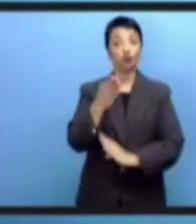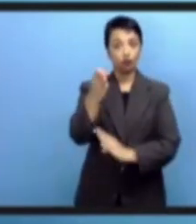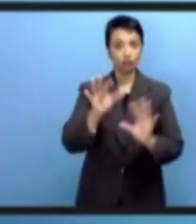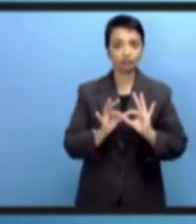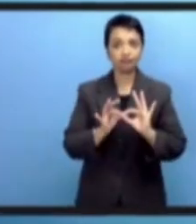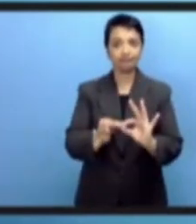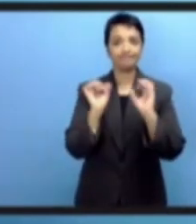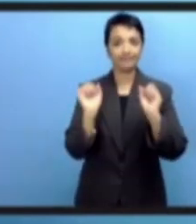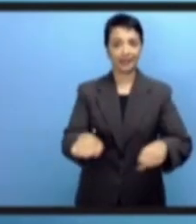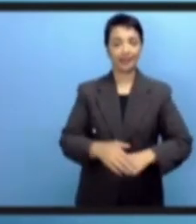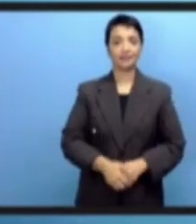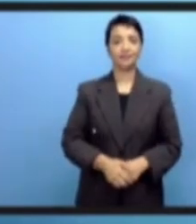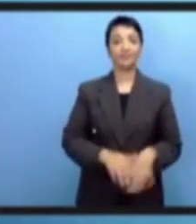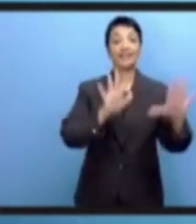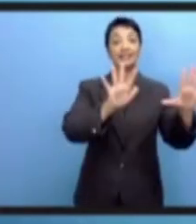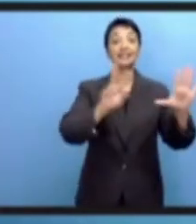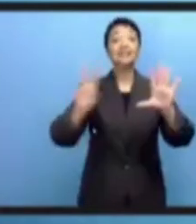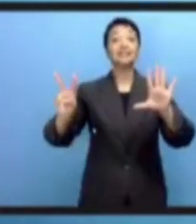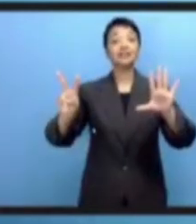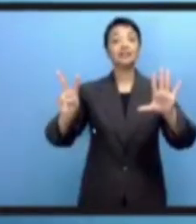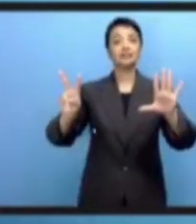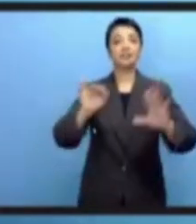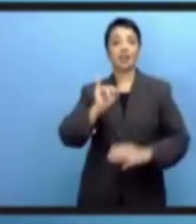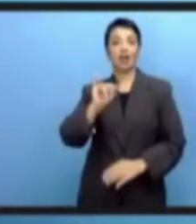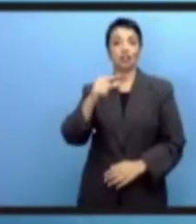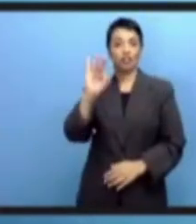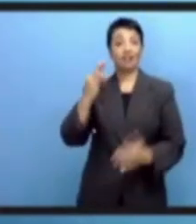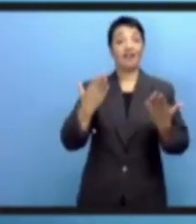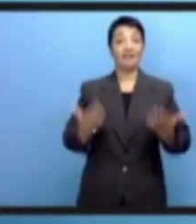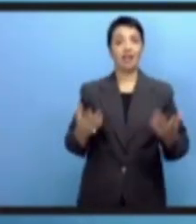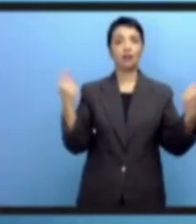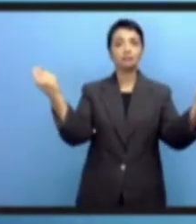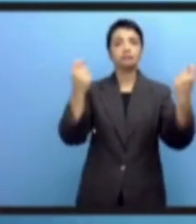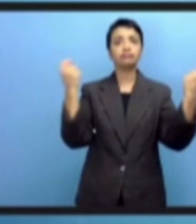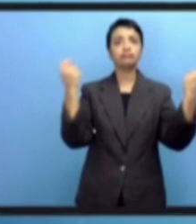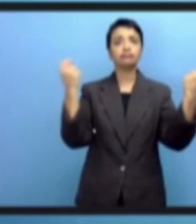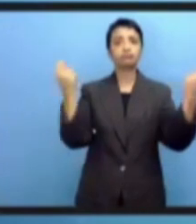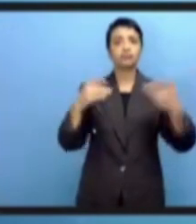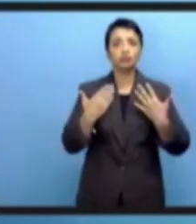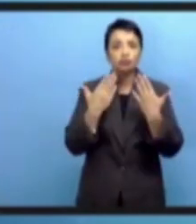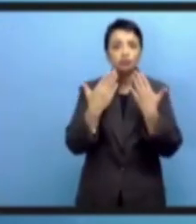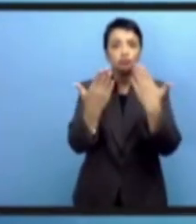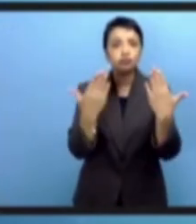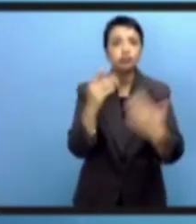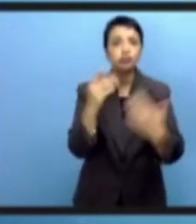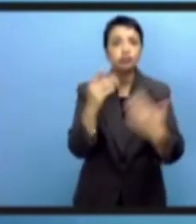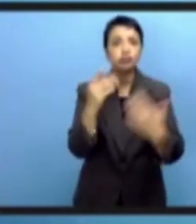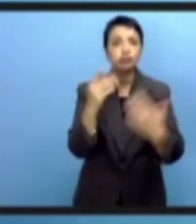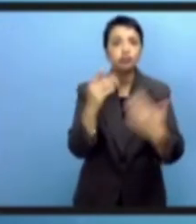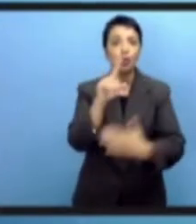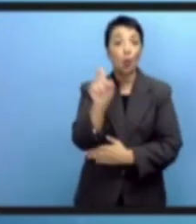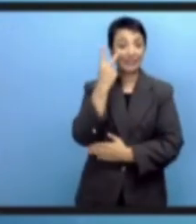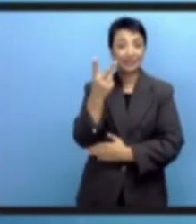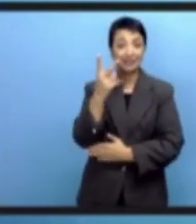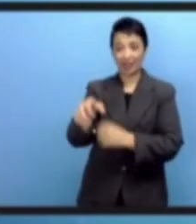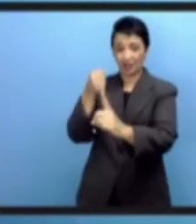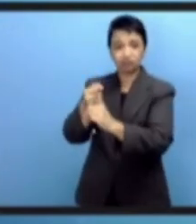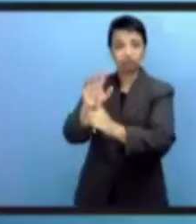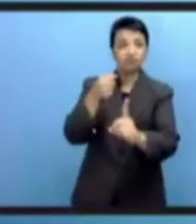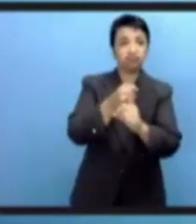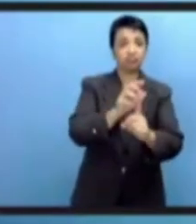доступ для всех. 17-й форум IGF. Отличная возможность для нас